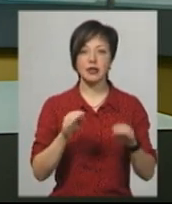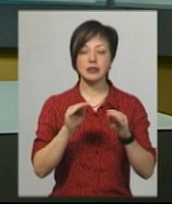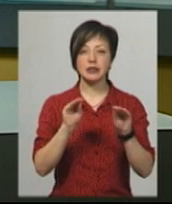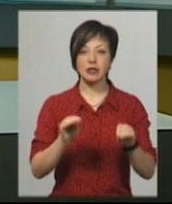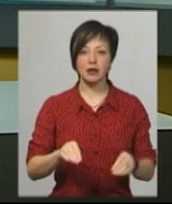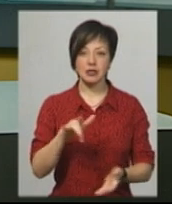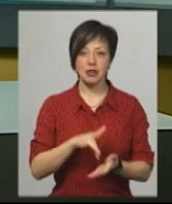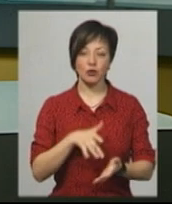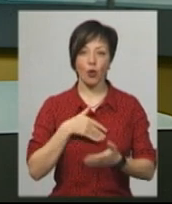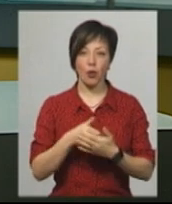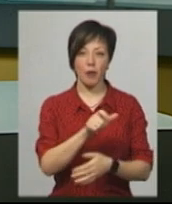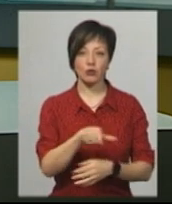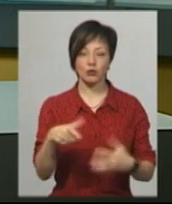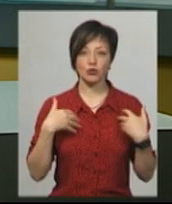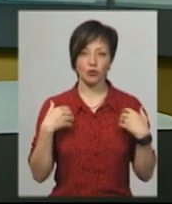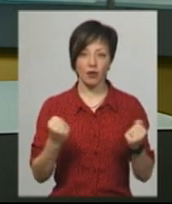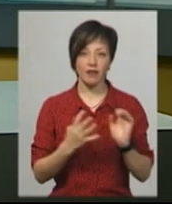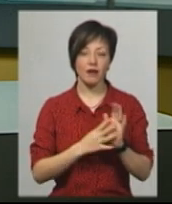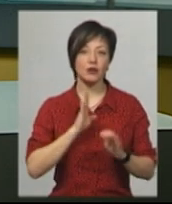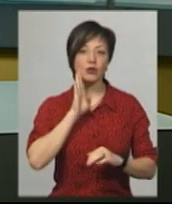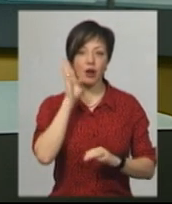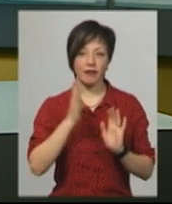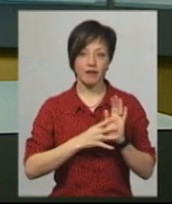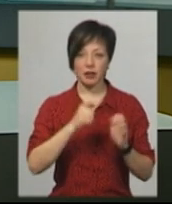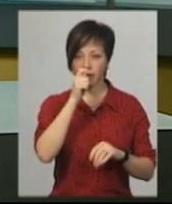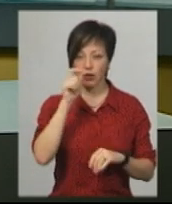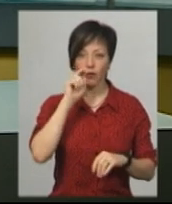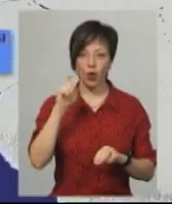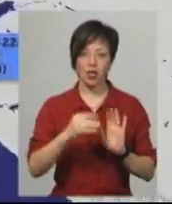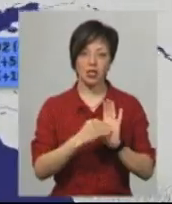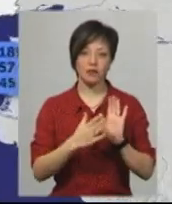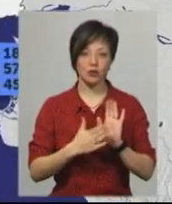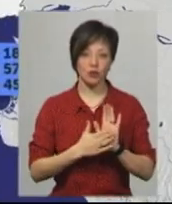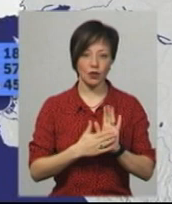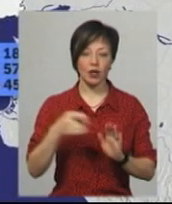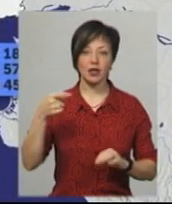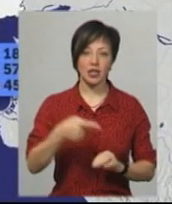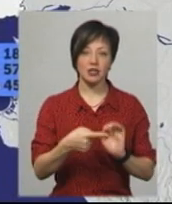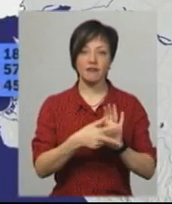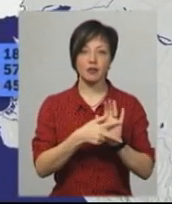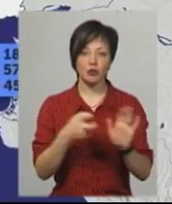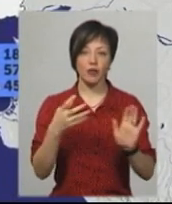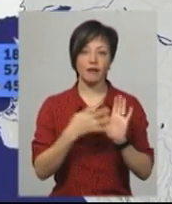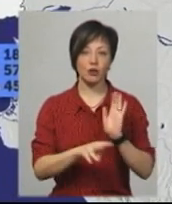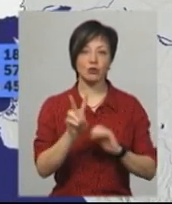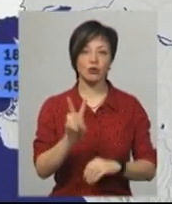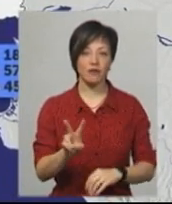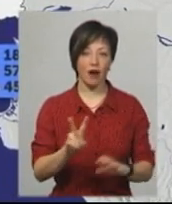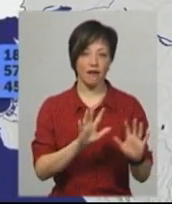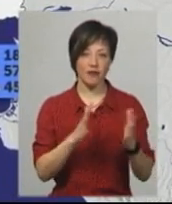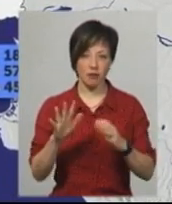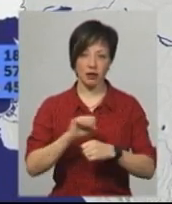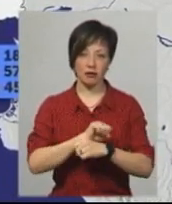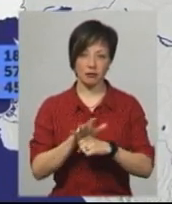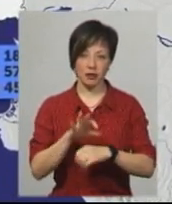Центру громадського здоров'я, станом на 9 ранку 9 квітня в Україні зафіксовано 1892 випадки COVID